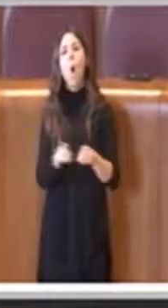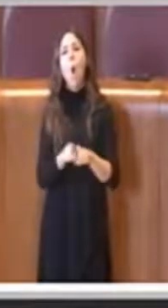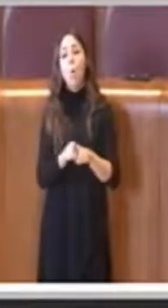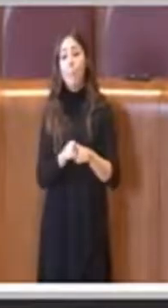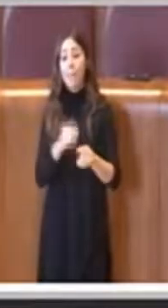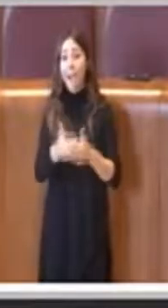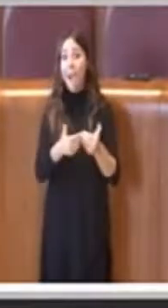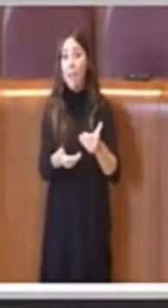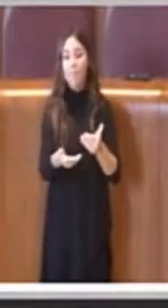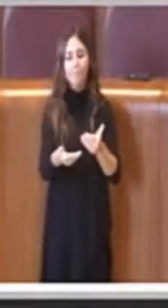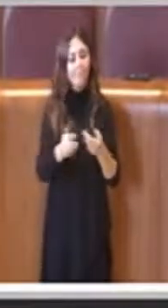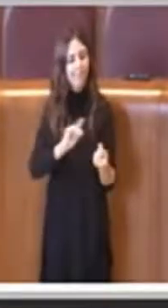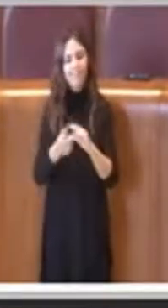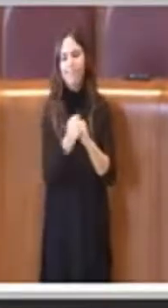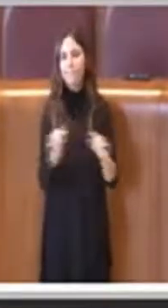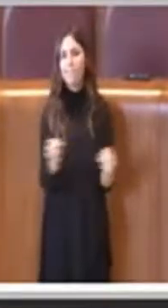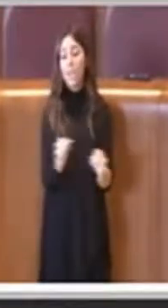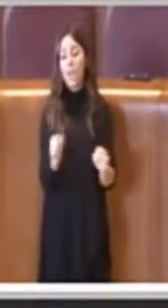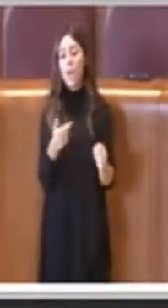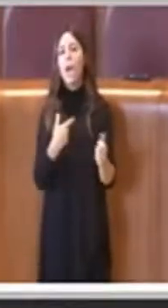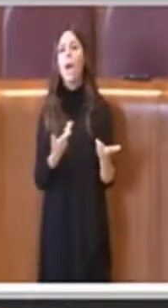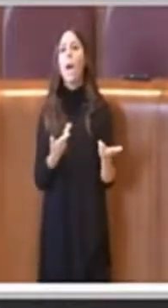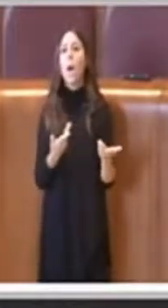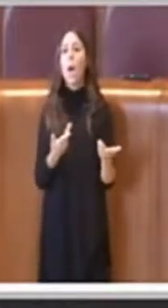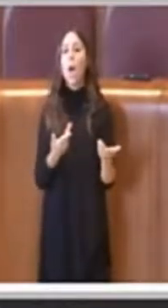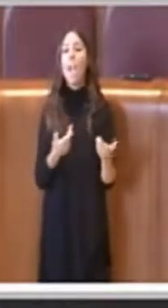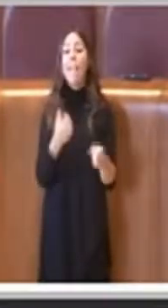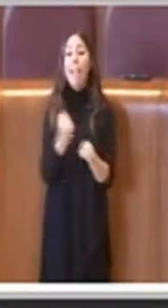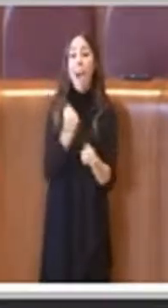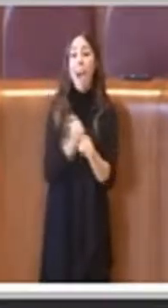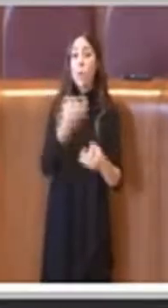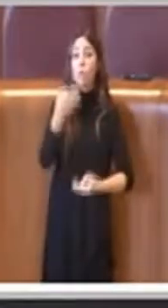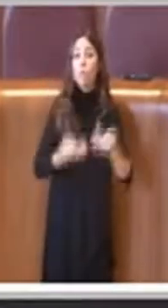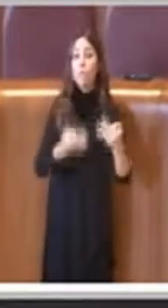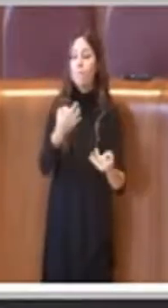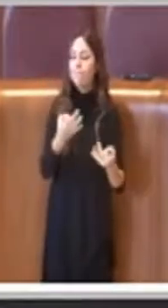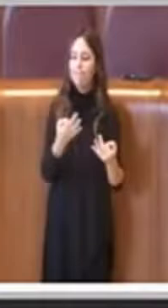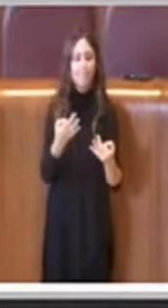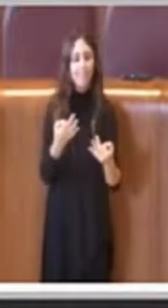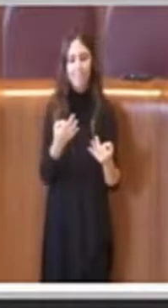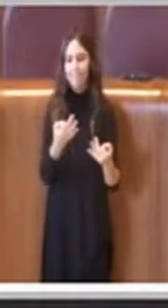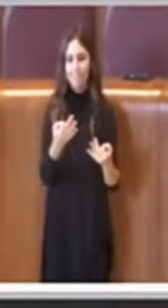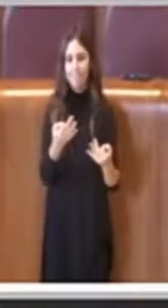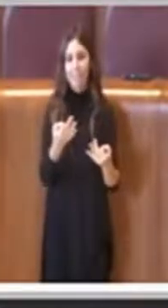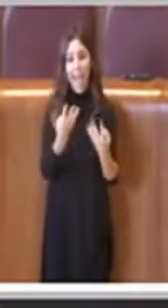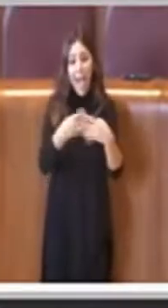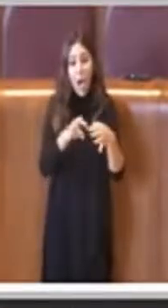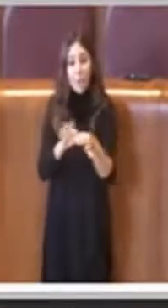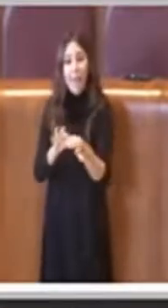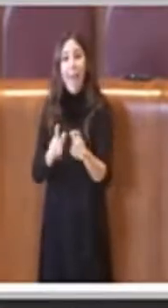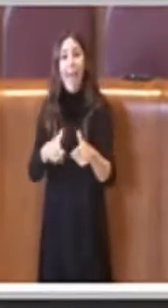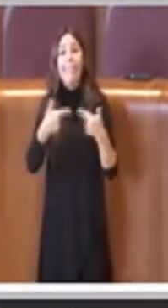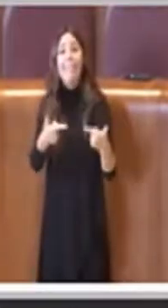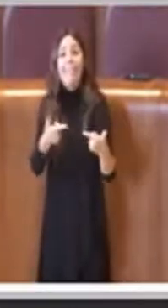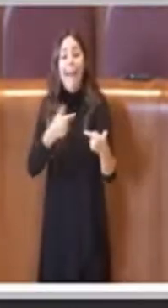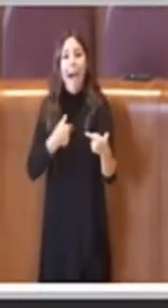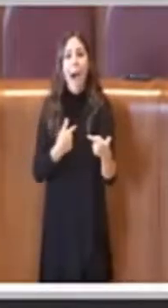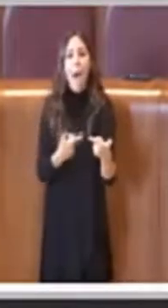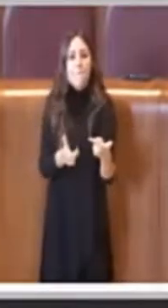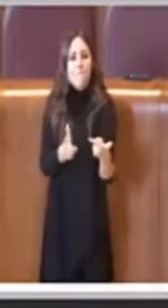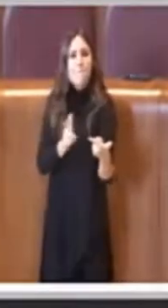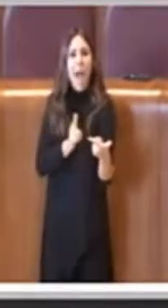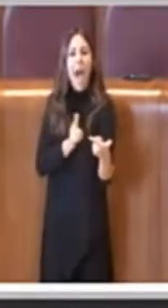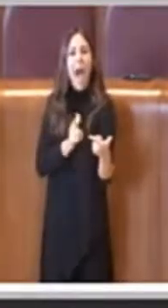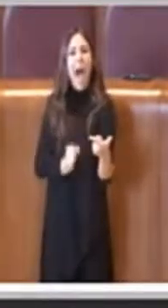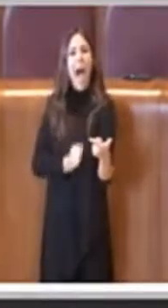pregiudiziali, sospensive e quant'altro, che ripeto non fa del male al Movimento 5 Stelle o che questa amministrazione fa